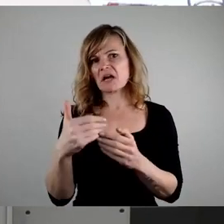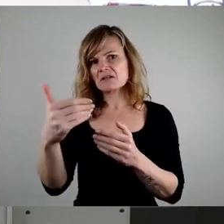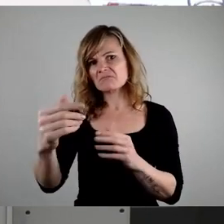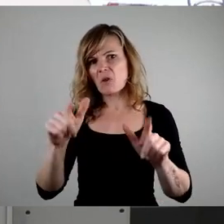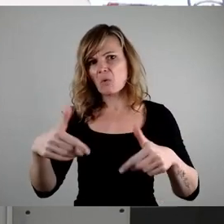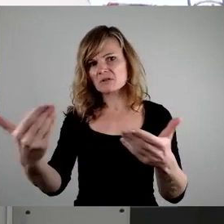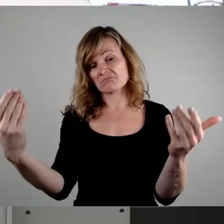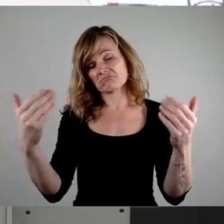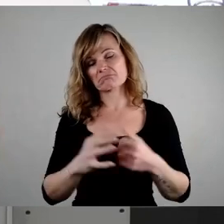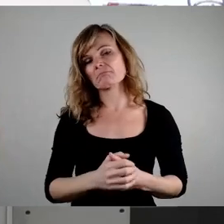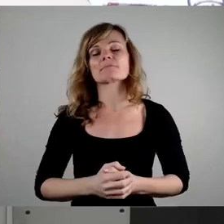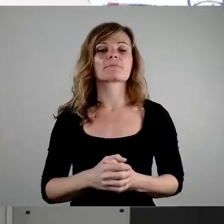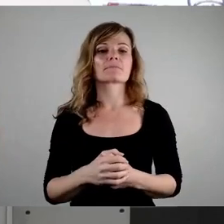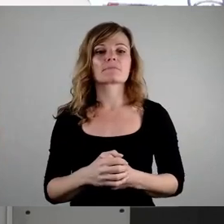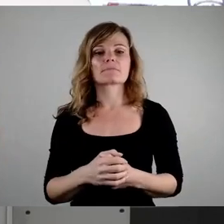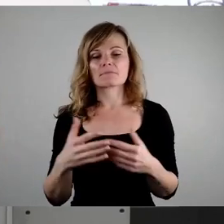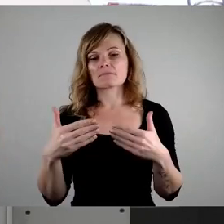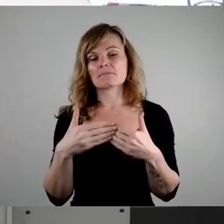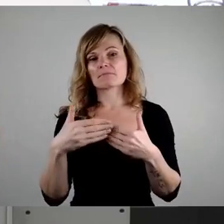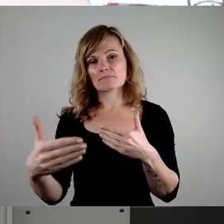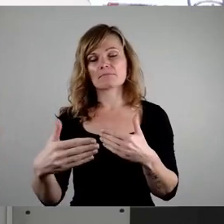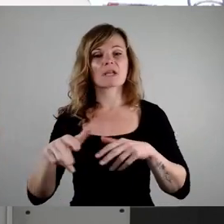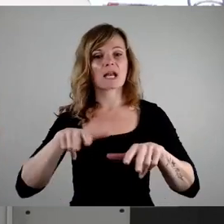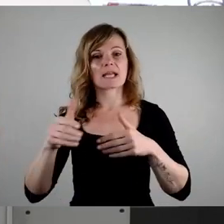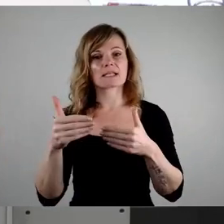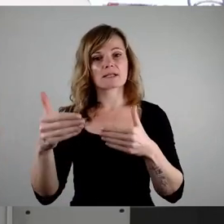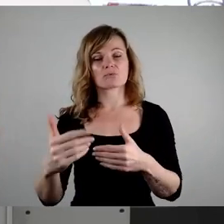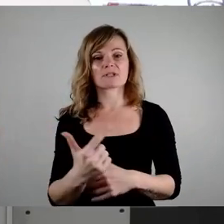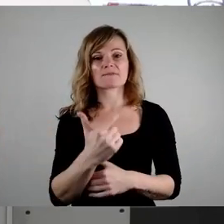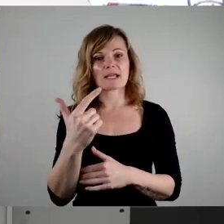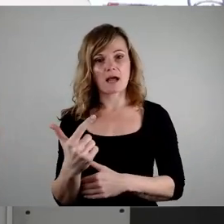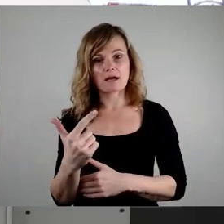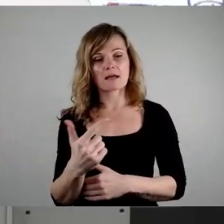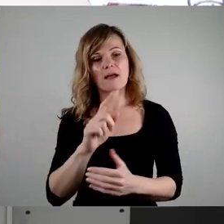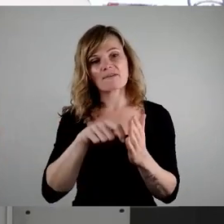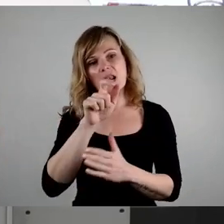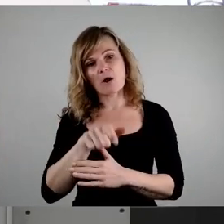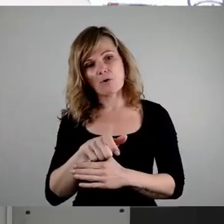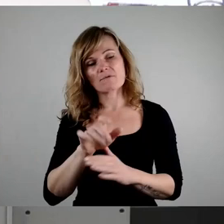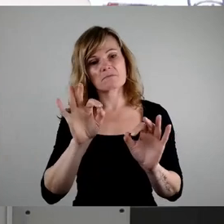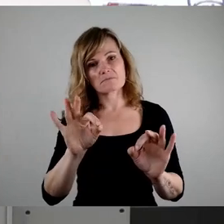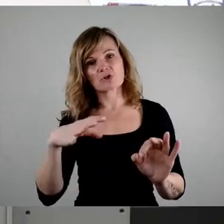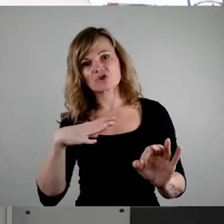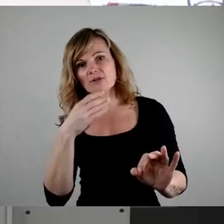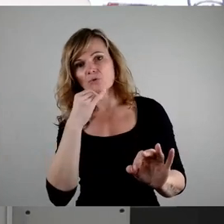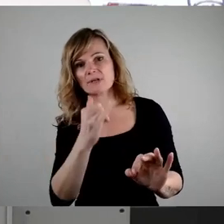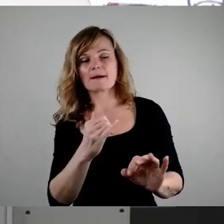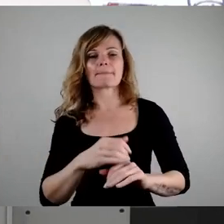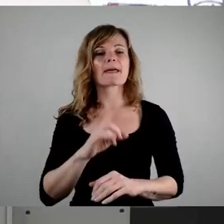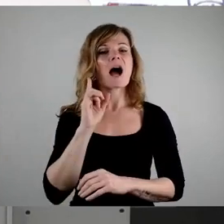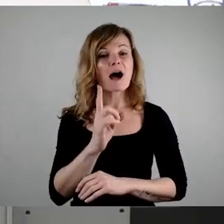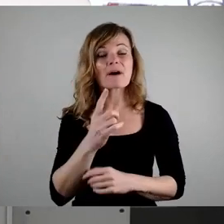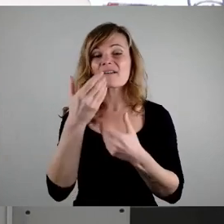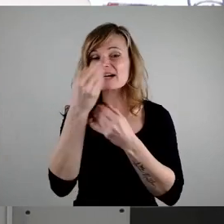Die haben eine Legislatur von zwei Jahren, sie sollen gewählt werden, alles ganz schick, alles ganz schön. Was aber dabei nicht bedacht wird,